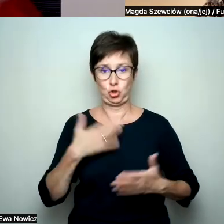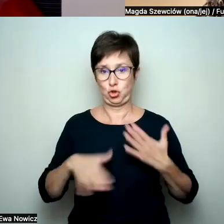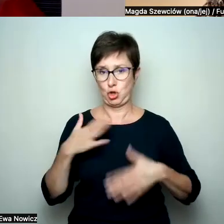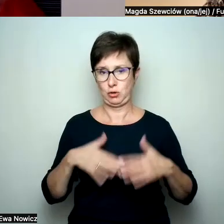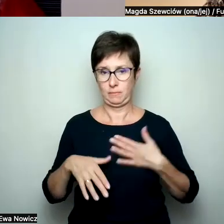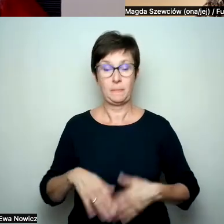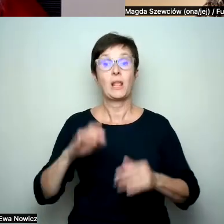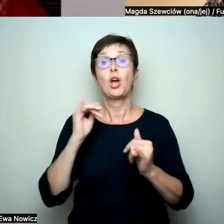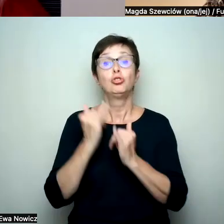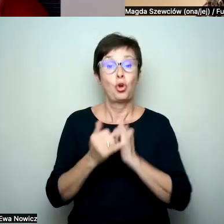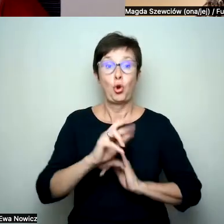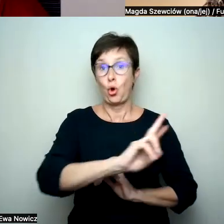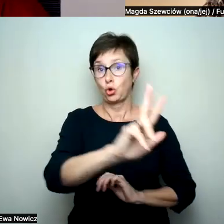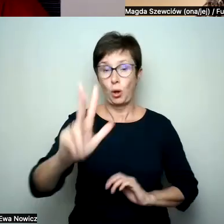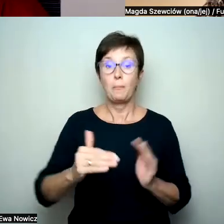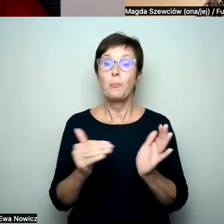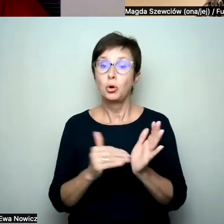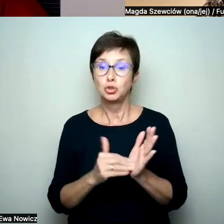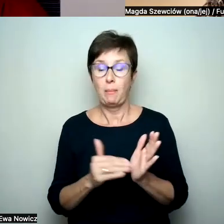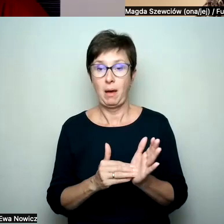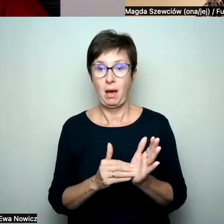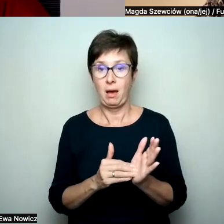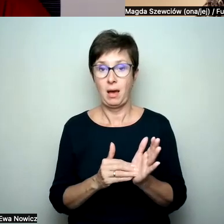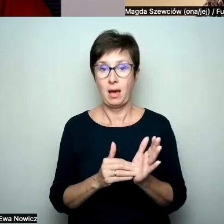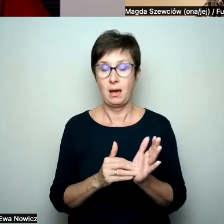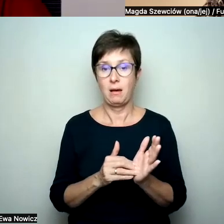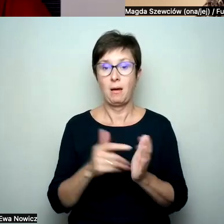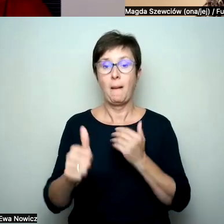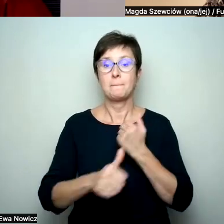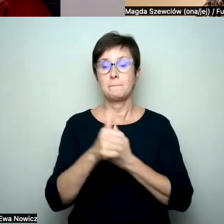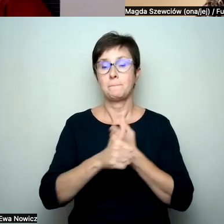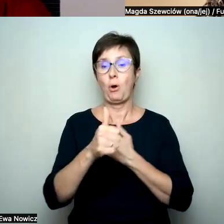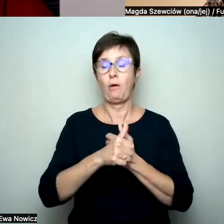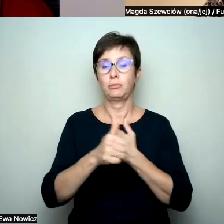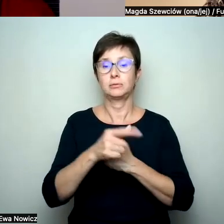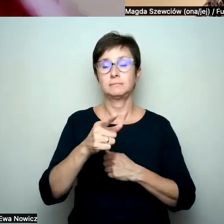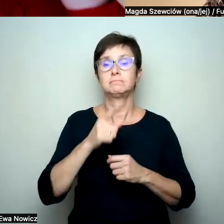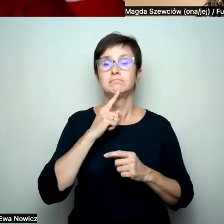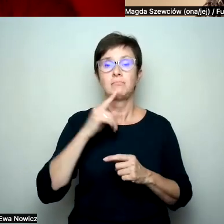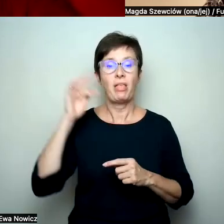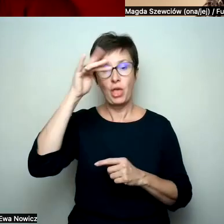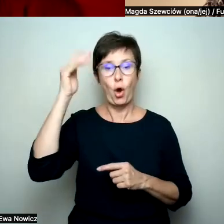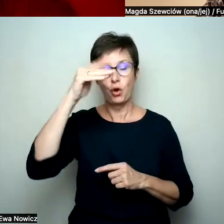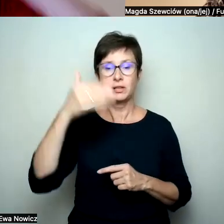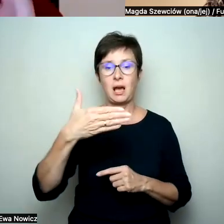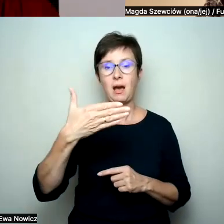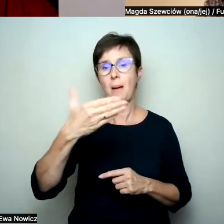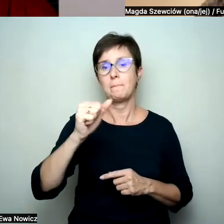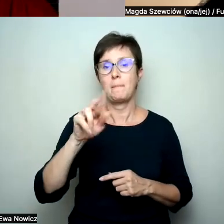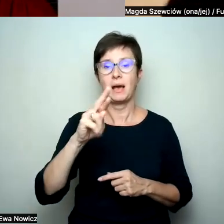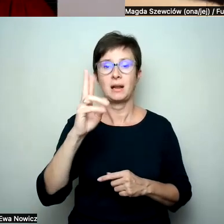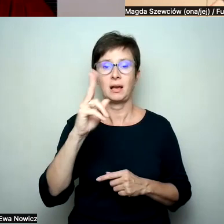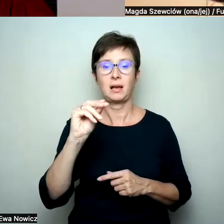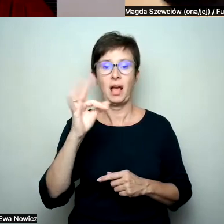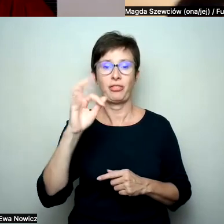potrzebuje argumentów w postaci teorii marketingowej, to taka